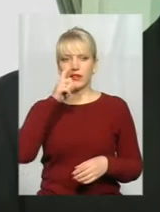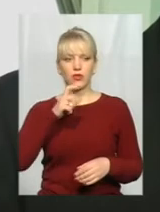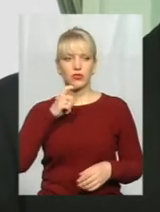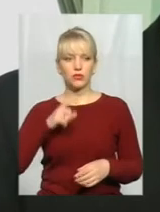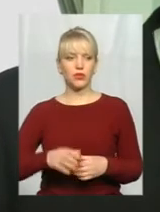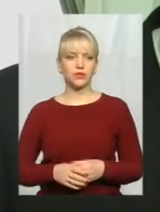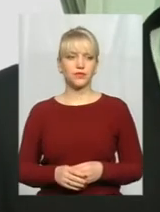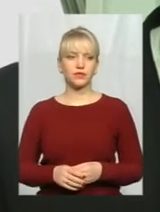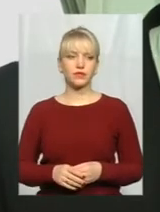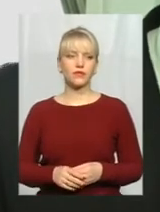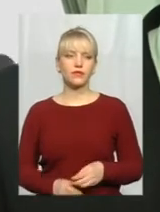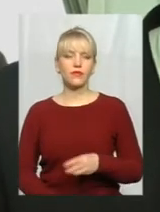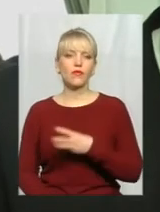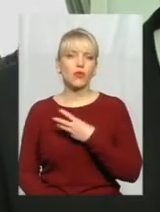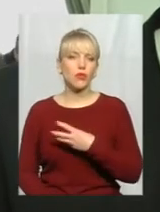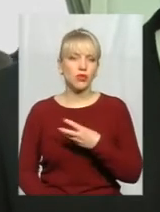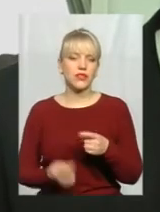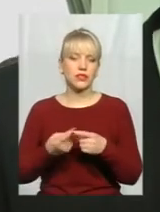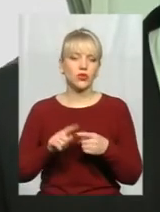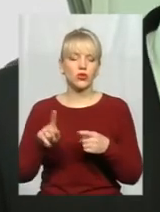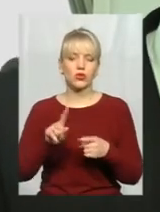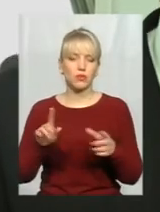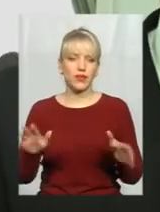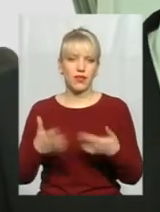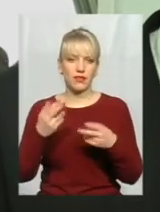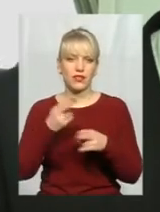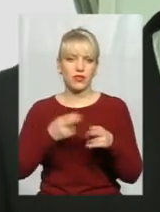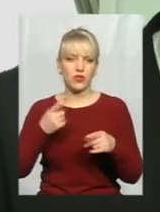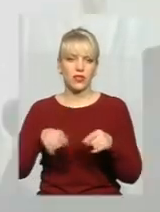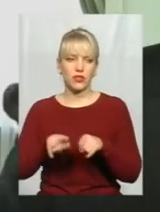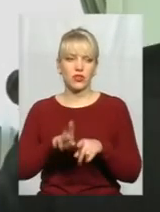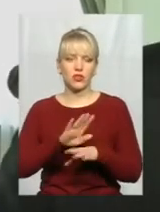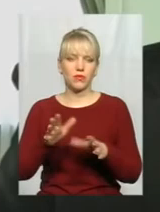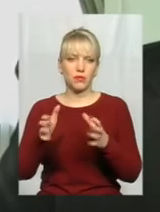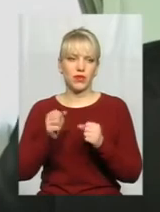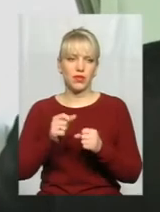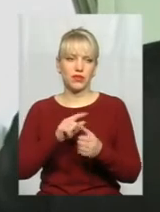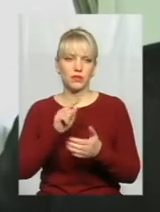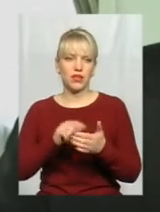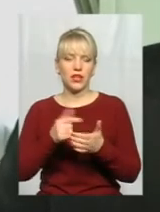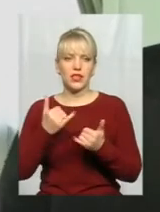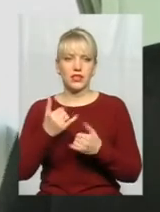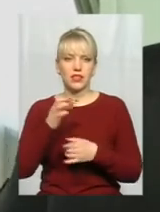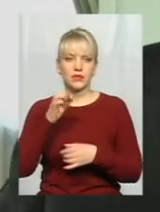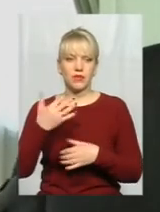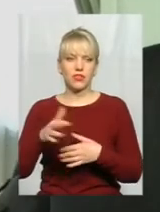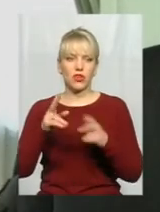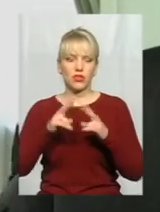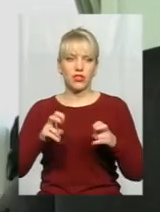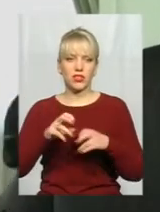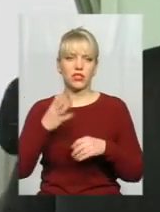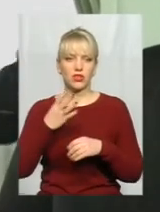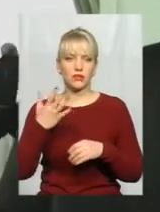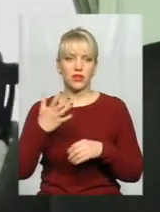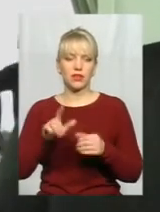мотивацію того, чому підняти і загострити таким чином, щоб не прийняти. Ми зараз вже би розглядали 45-те питання і вже би прийняли